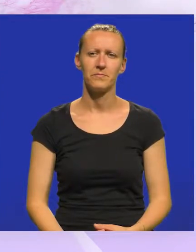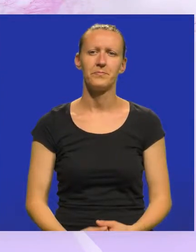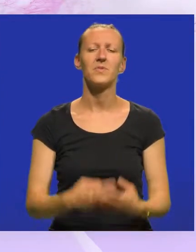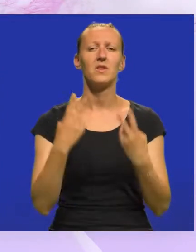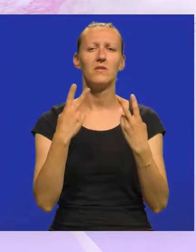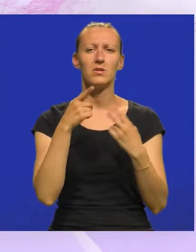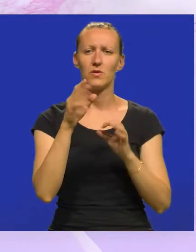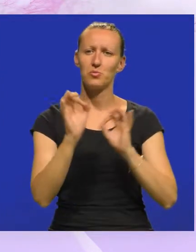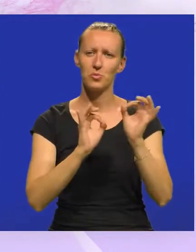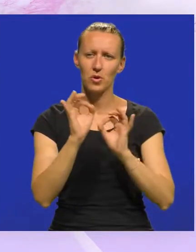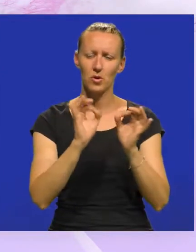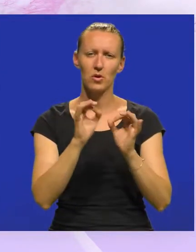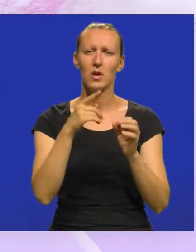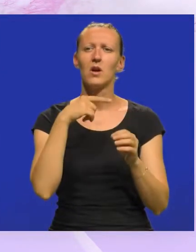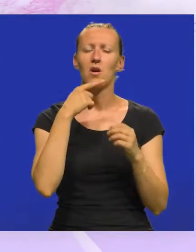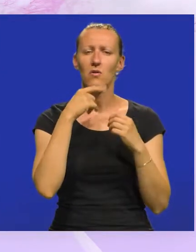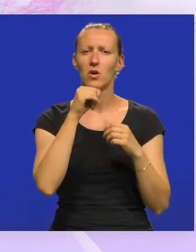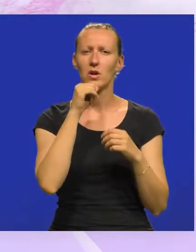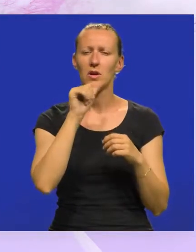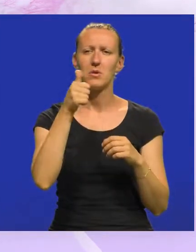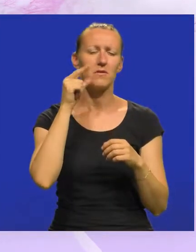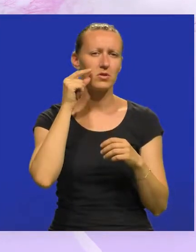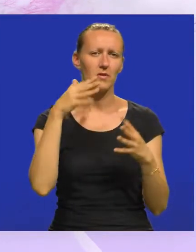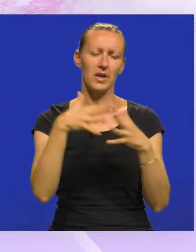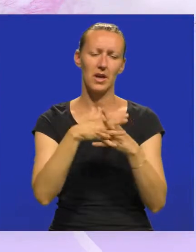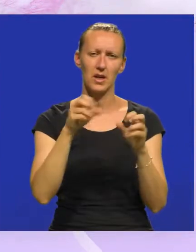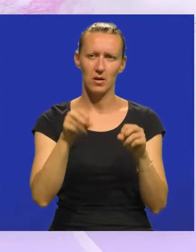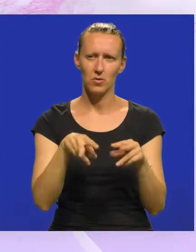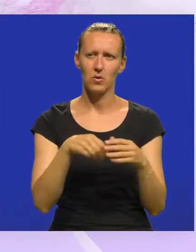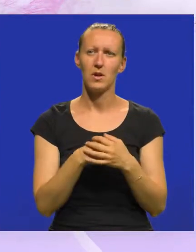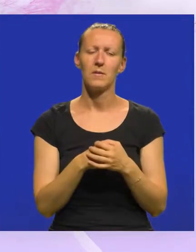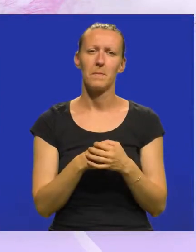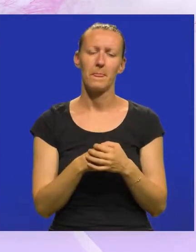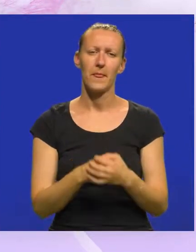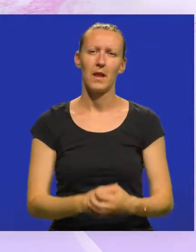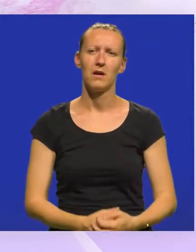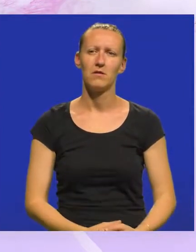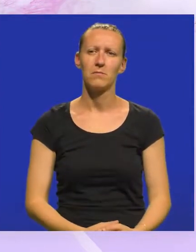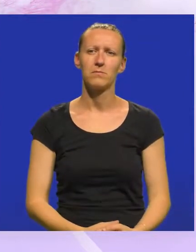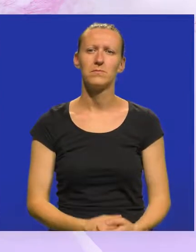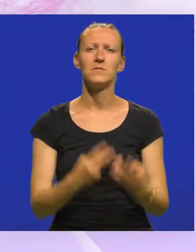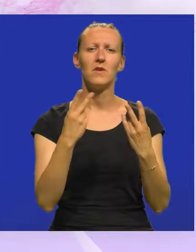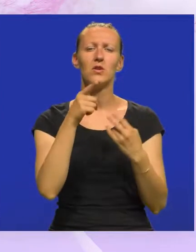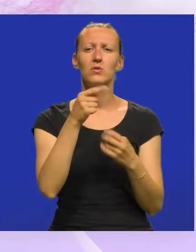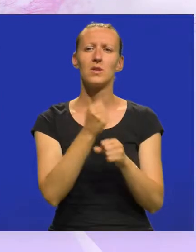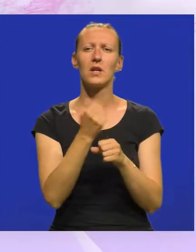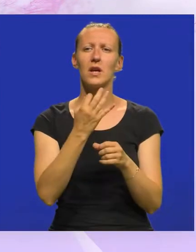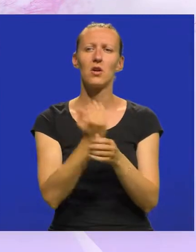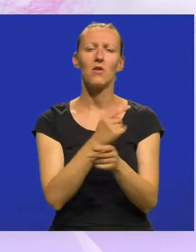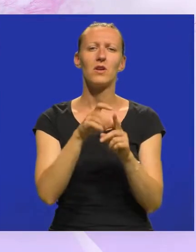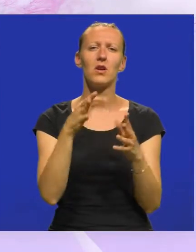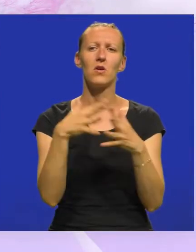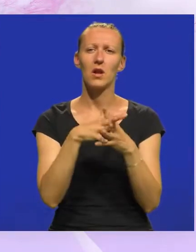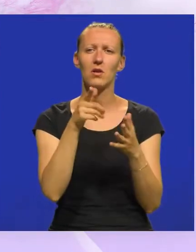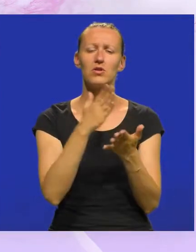Značaj ovog projekta komentirao je i prvi čovjek grada Pule. Važno je jer tu se stvara nekakav novi dio